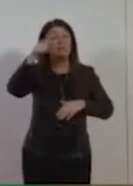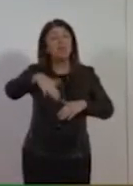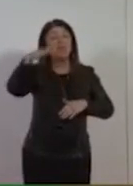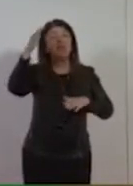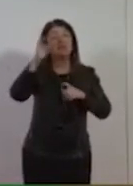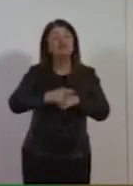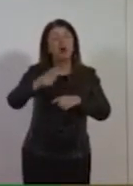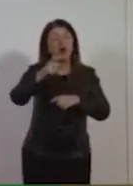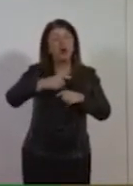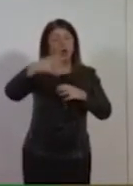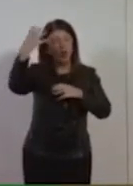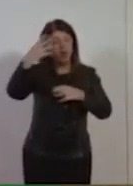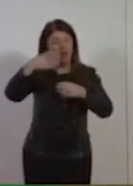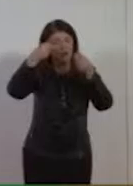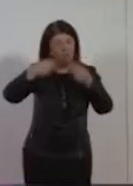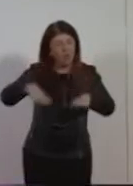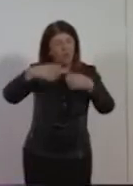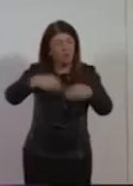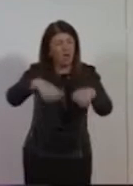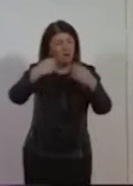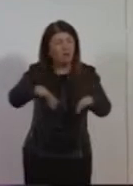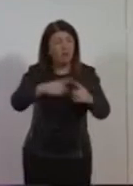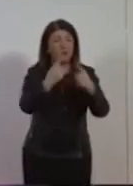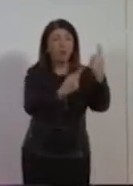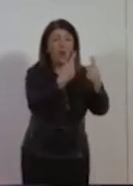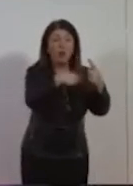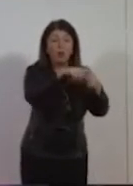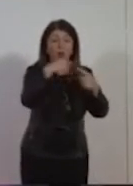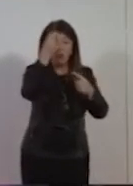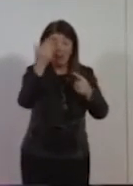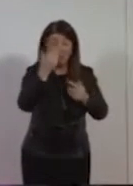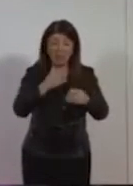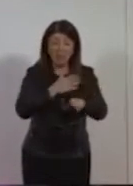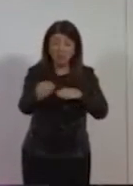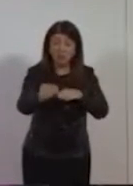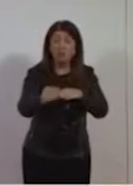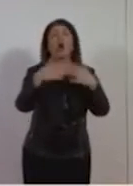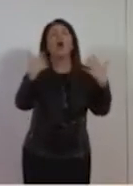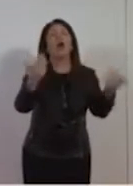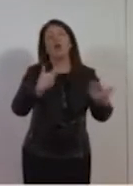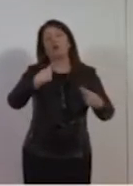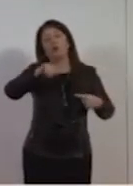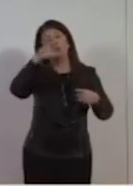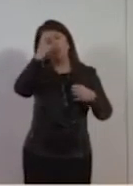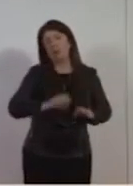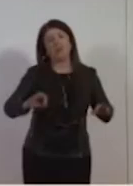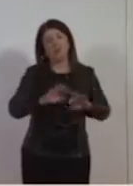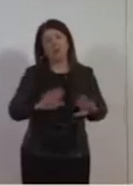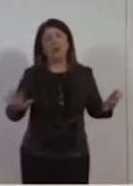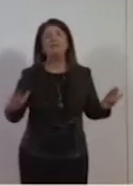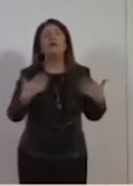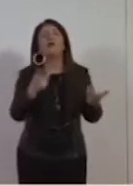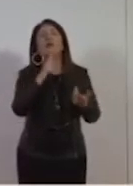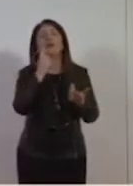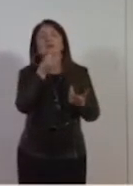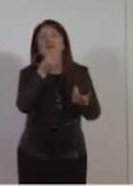Se c'è qualcuno che pensa che abbiamo sbagliato tutto, allora vuol dire che non abbiamo capito niente. Vuol dire che